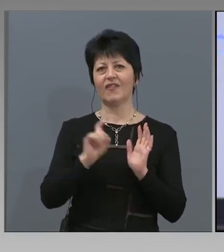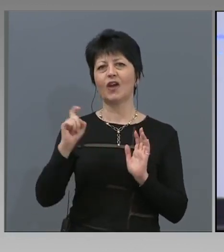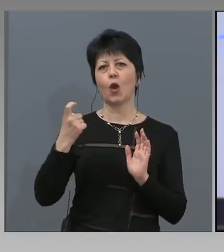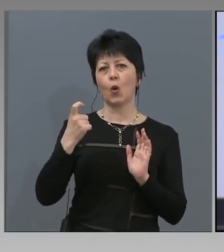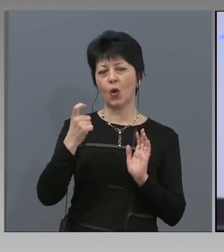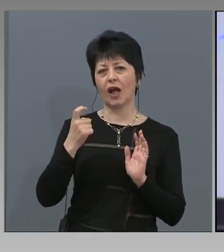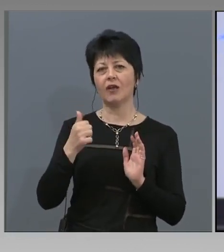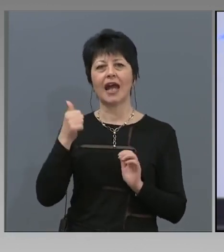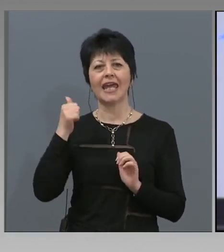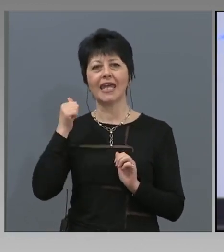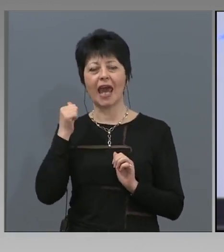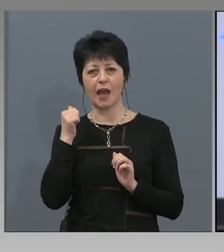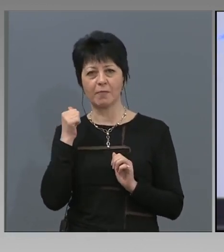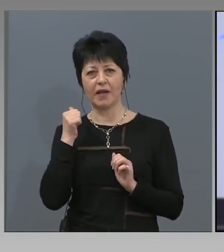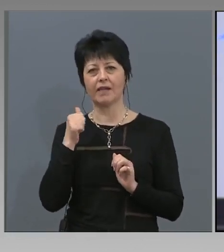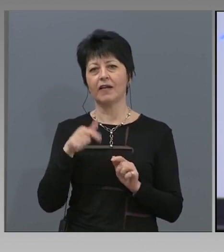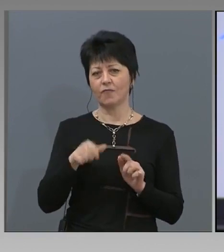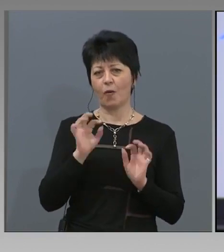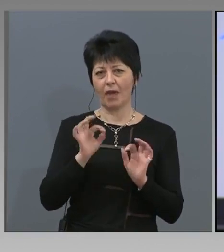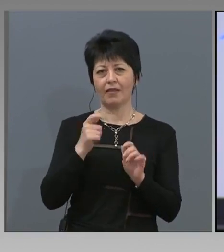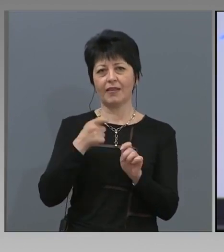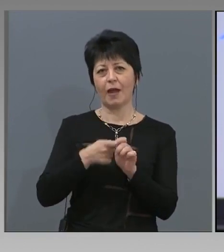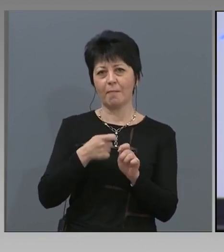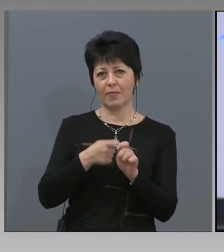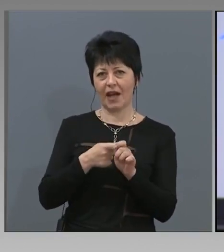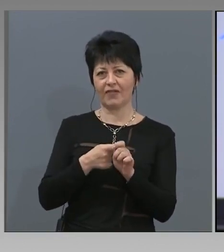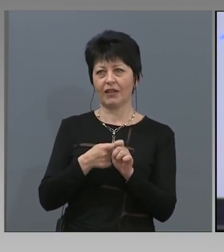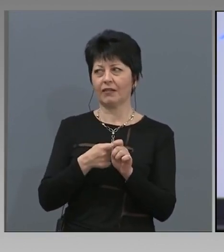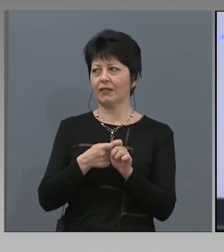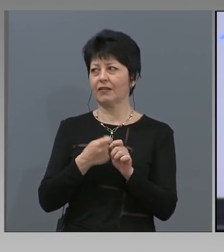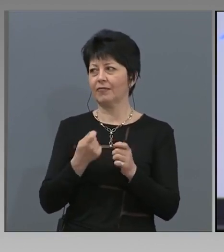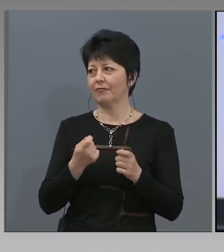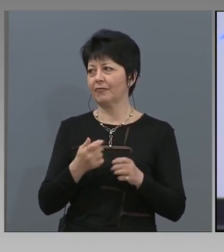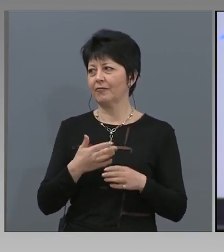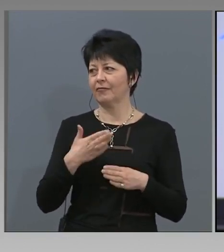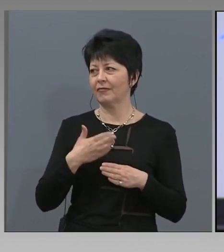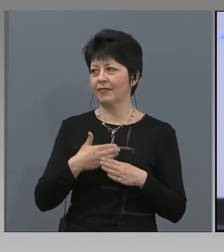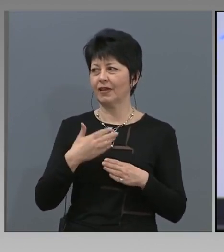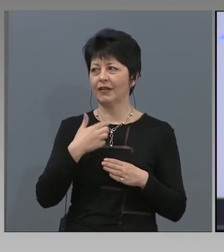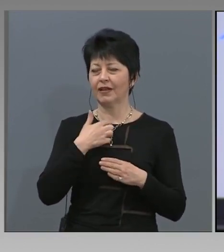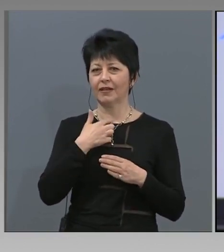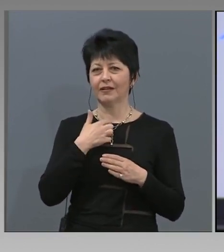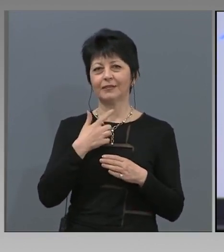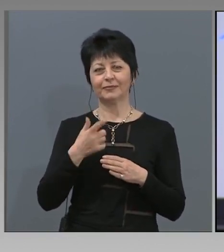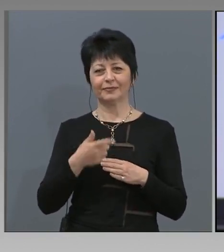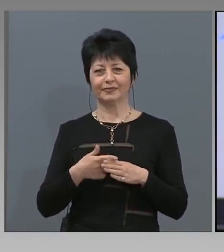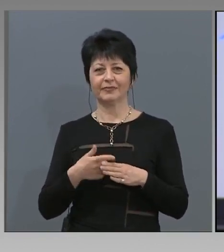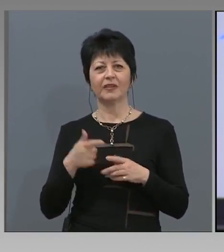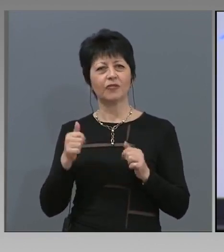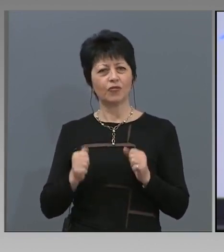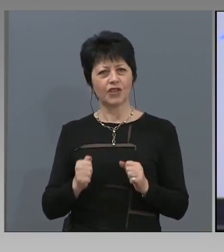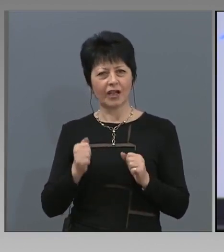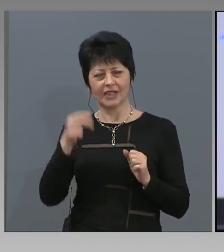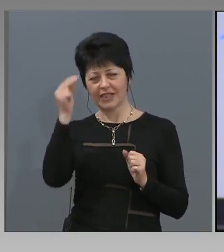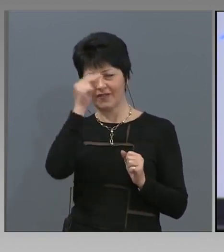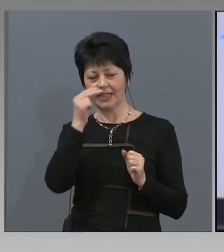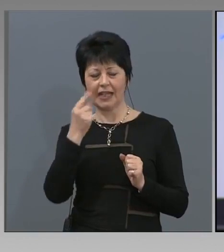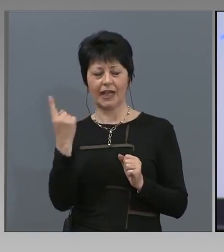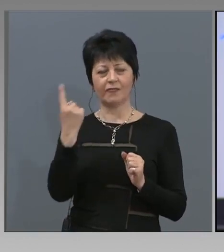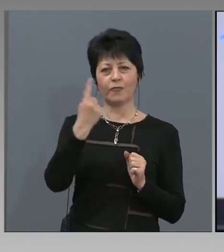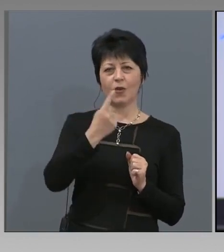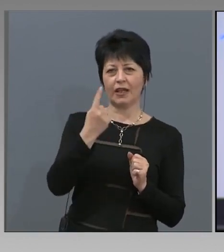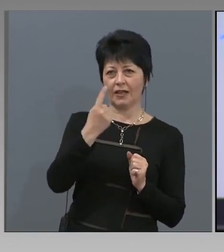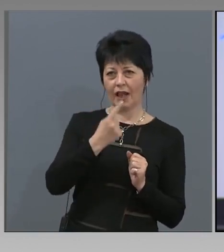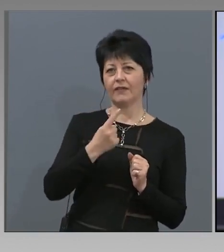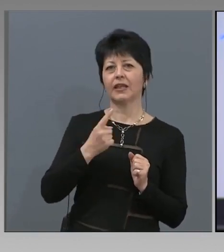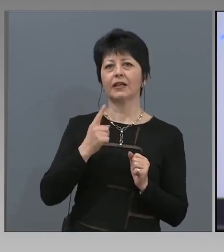Apple. момента също Google и Apple правят верификация. Процесът не е моментален, така че очаква се неделя или поеделник, да бъде достъпно